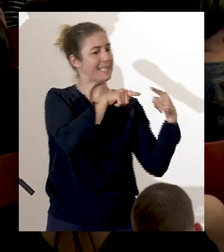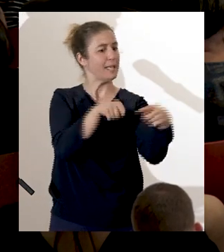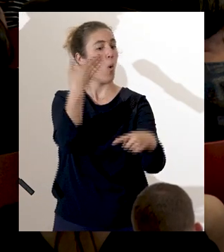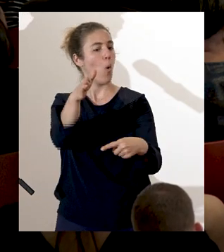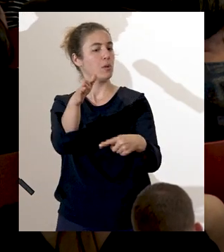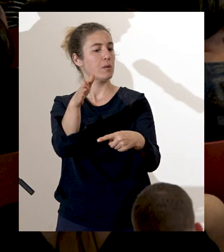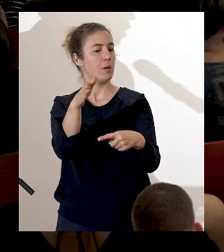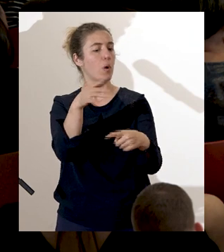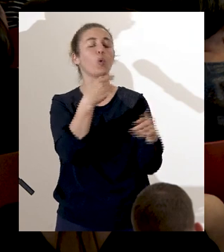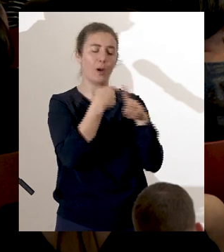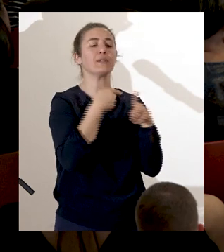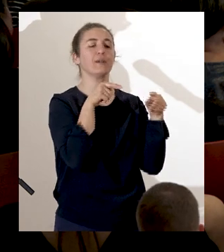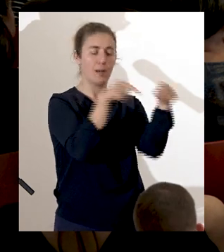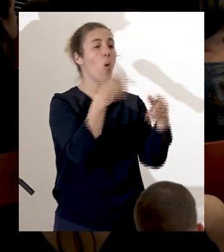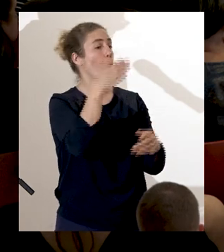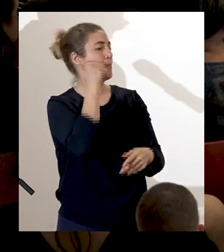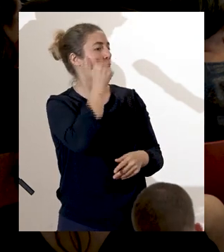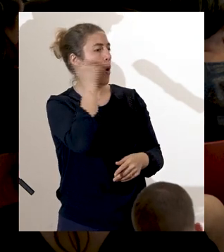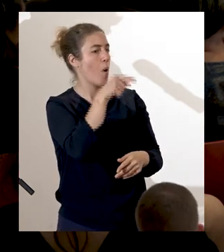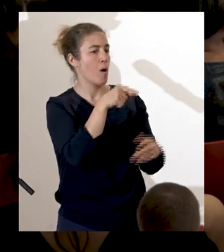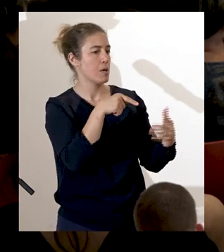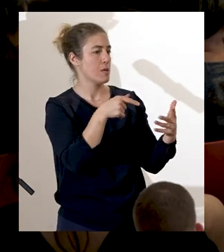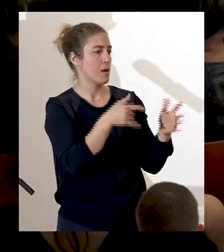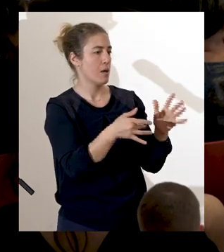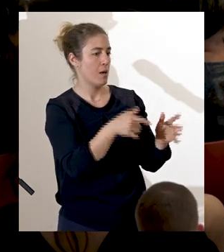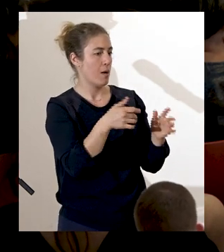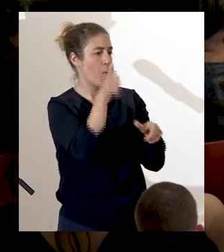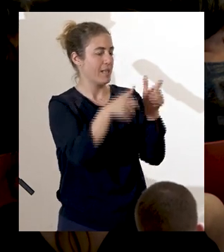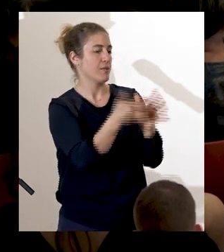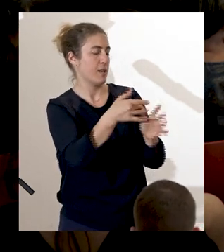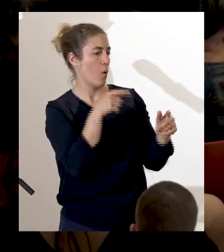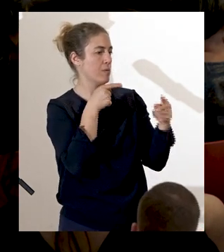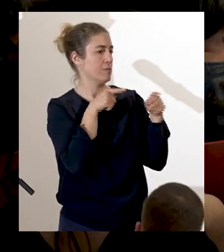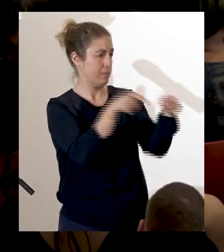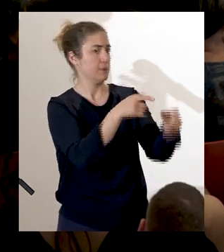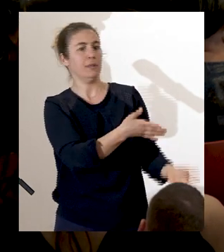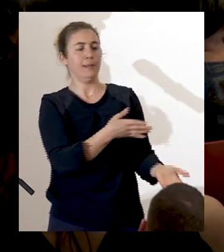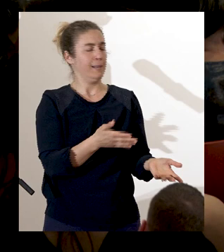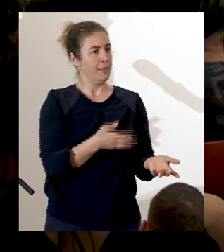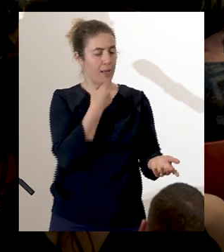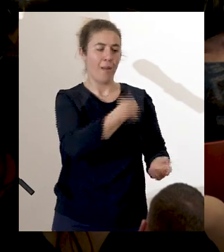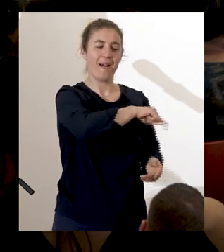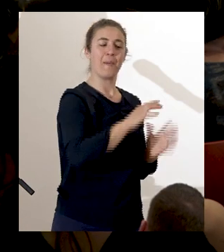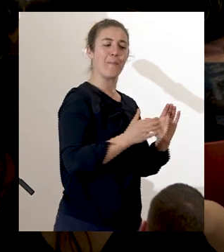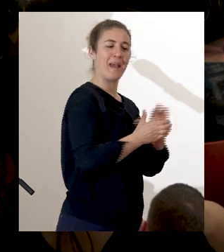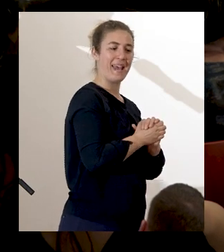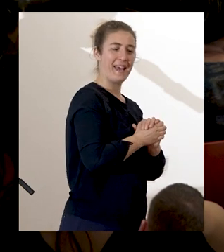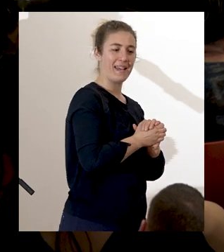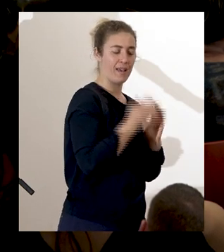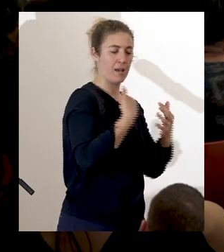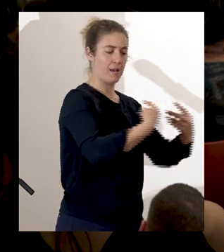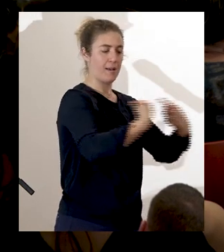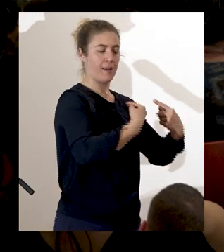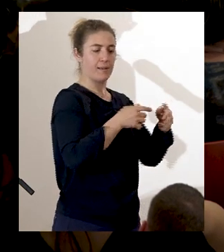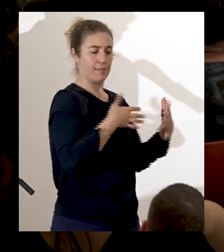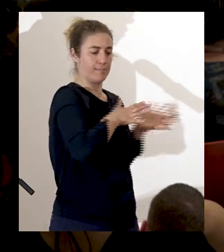qui pourraient s'en prendre à leur plantation. La pérennité du système esclavagiste se faisait donc au prix d'un déplacement de la frontière